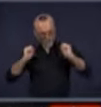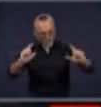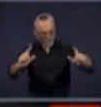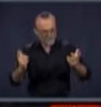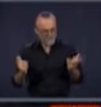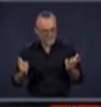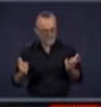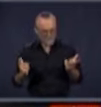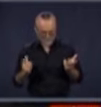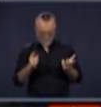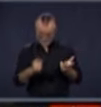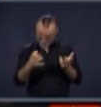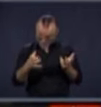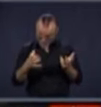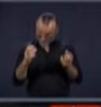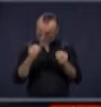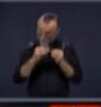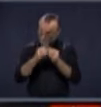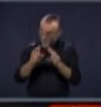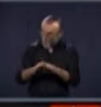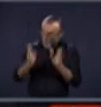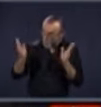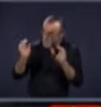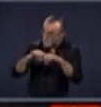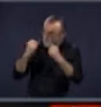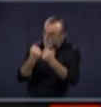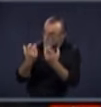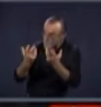Si nous voulons continuer de